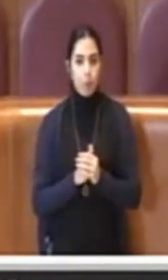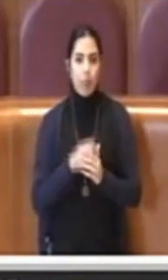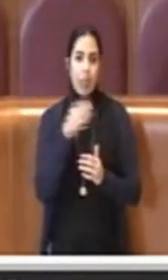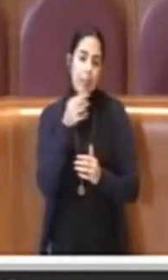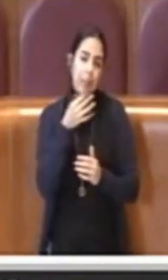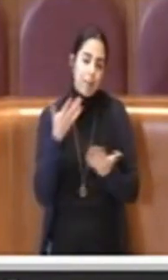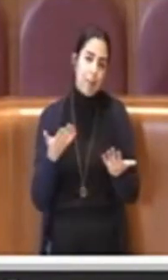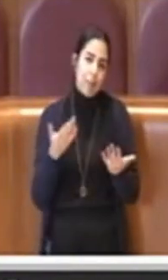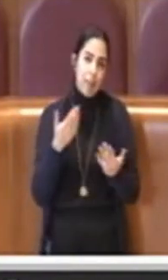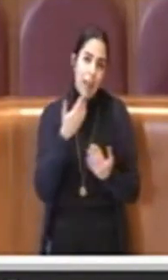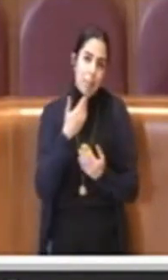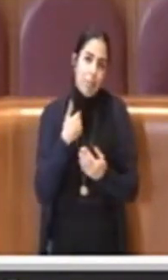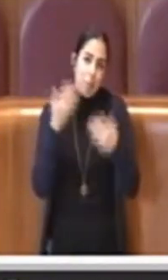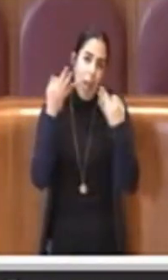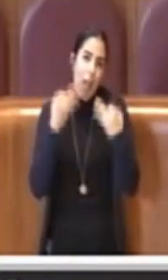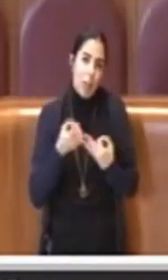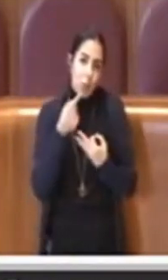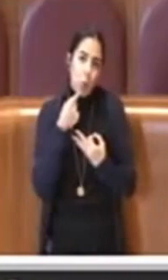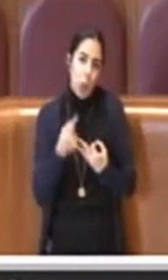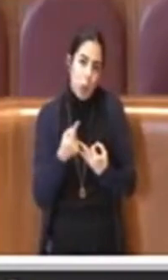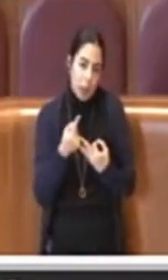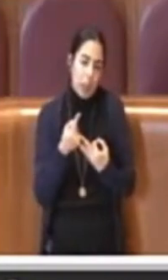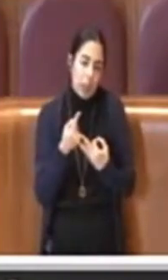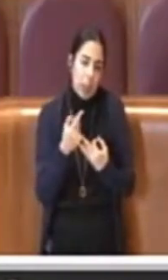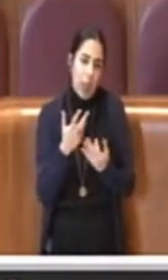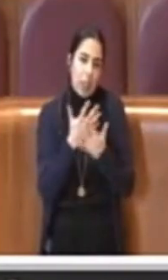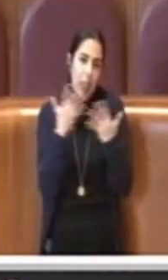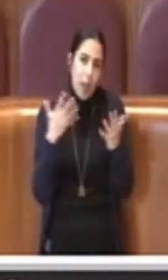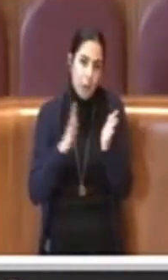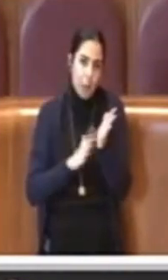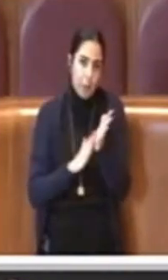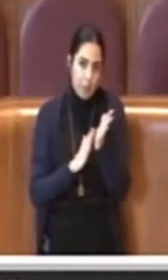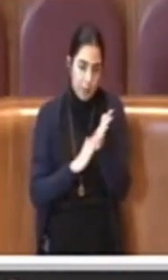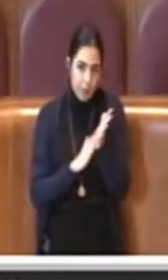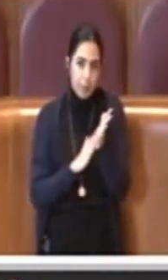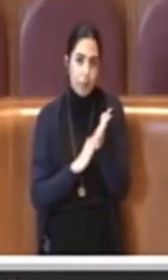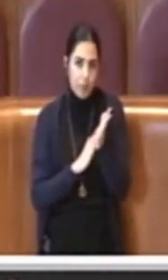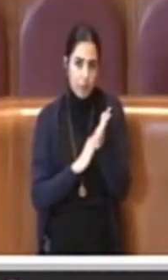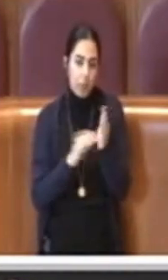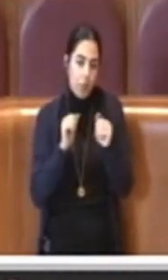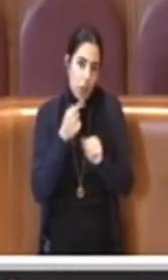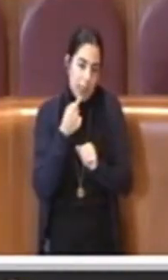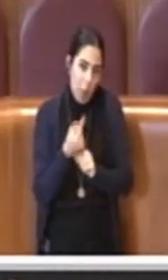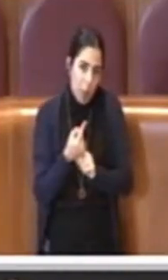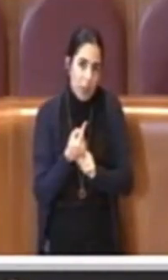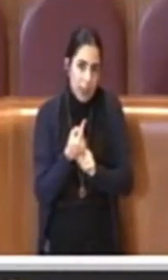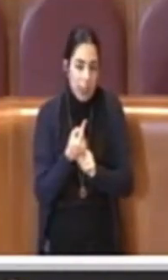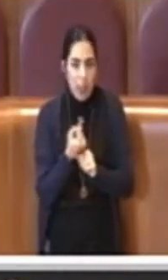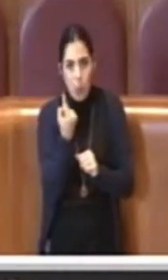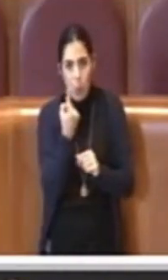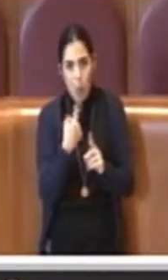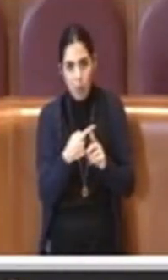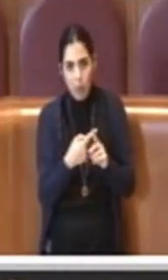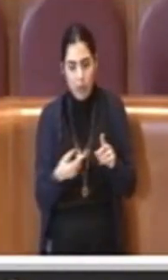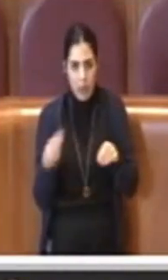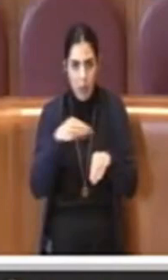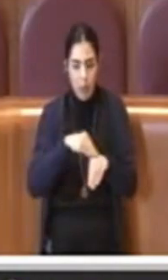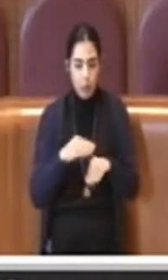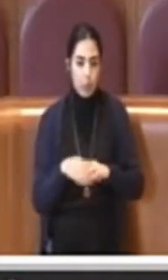a Cesare quel che è di Cesare, Dio quel che è di Dio, quindi su questo sicuramente possiamo avere un elemento insomma positivo.